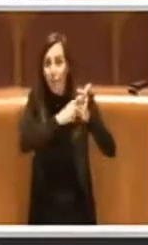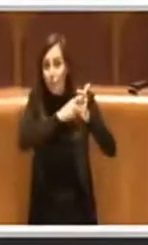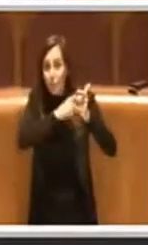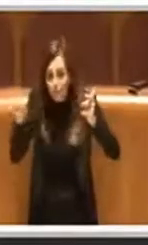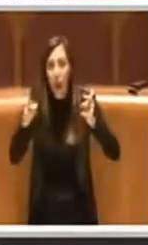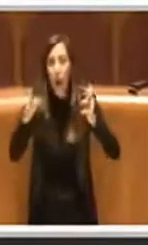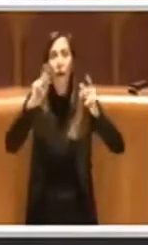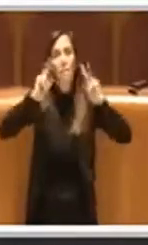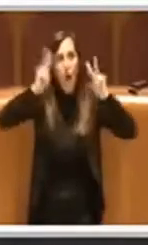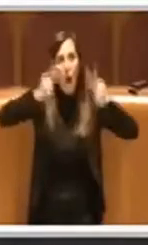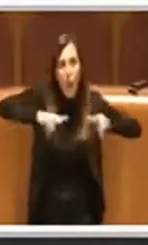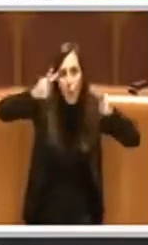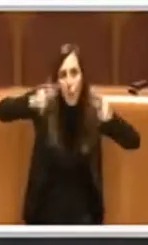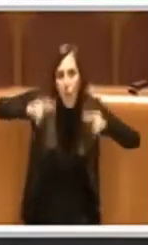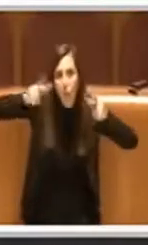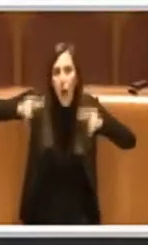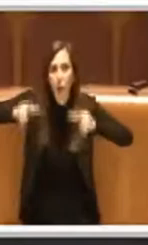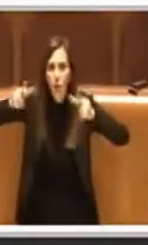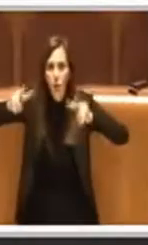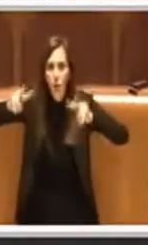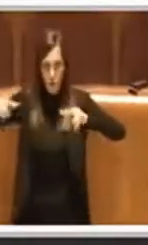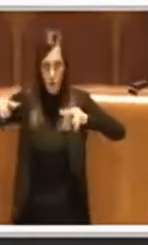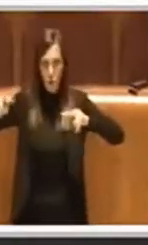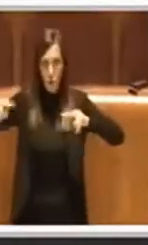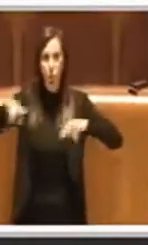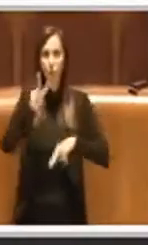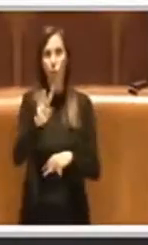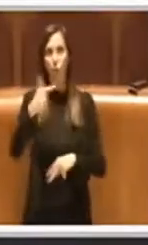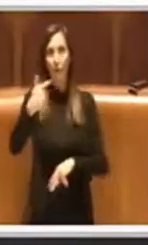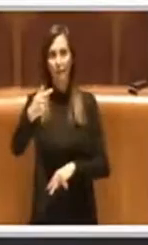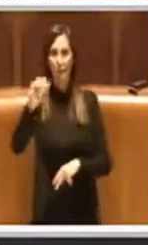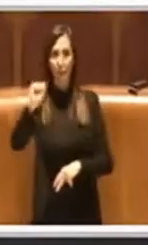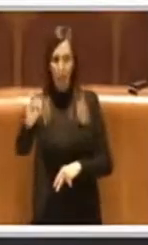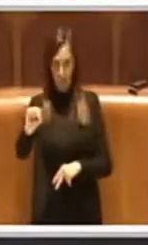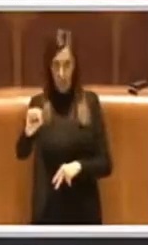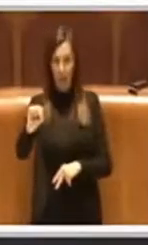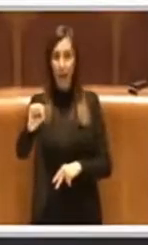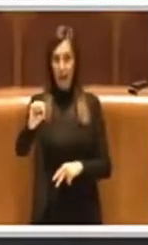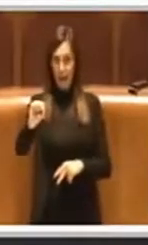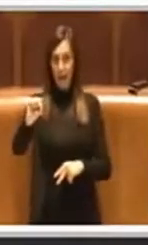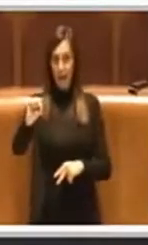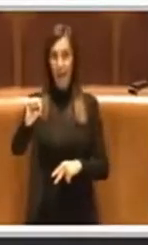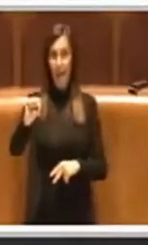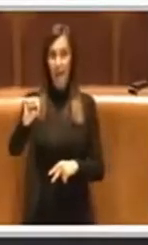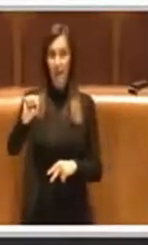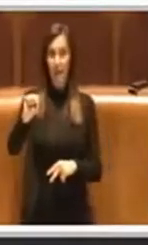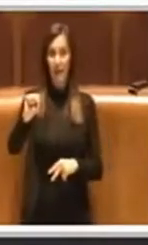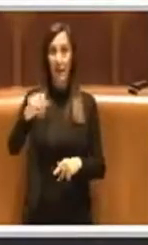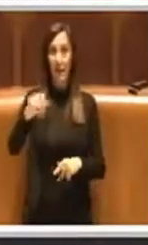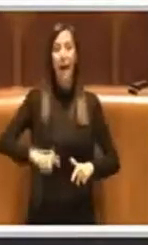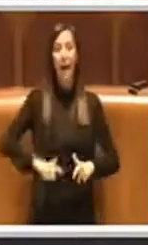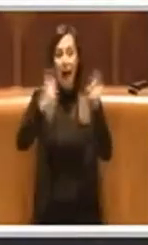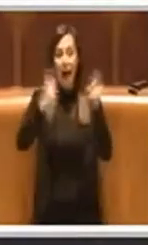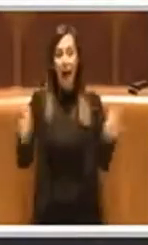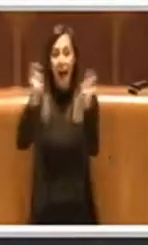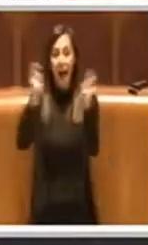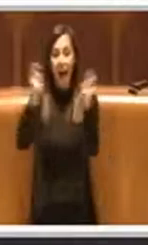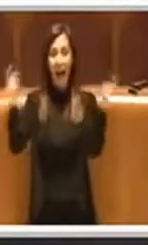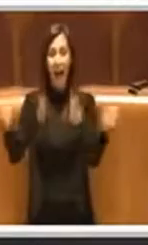delle valutazioni, le cosiddette VTA, e gli alberi che